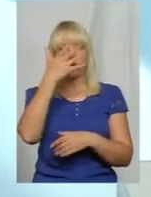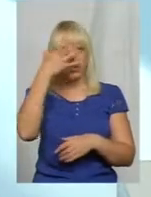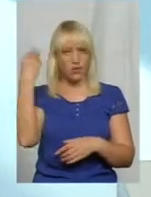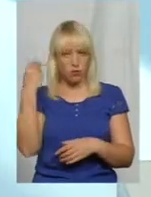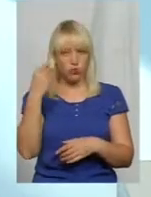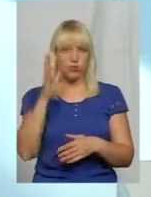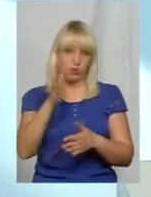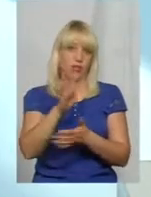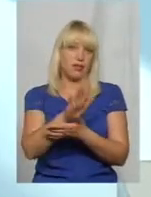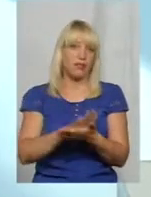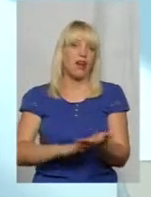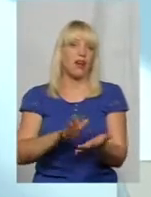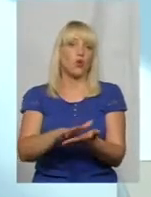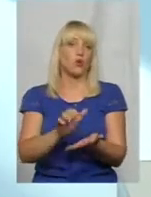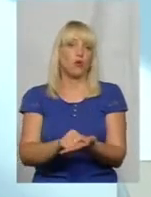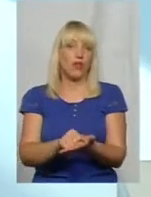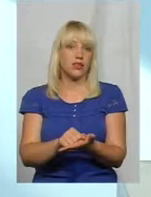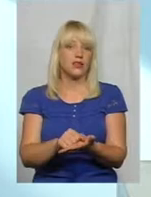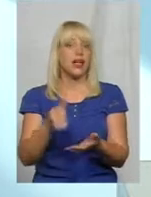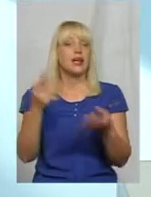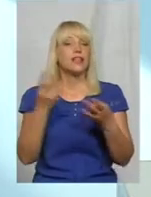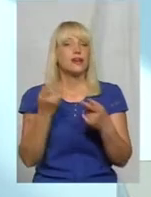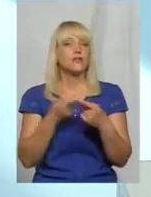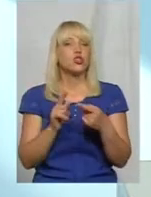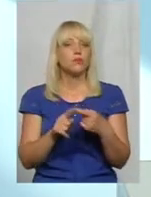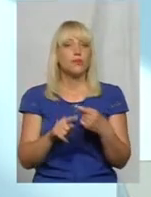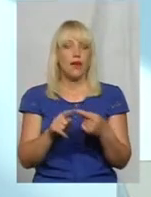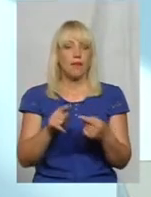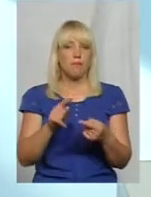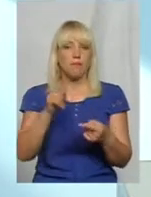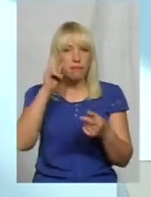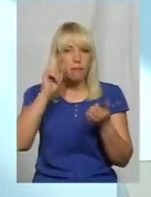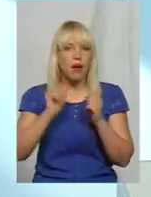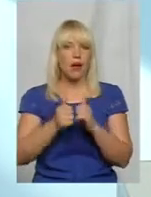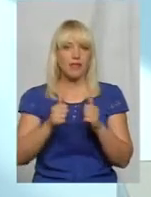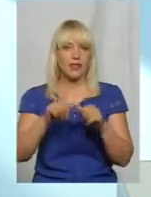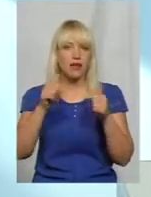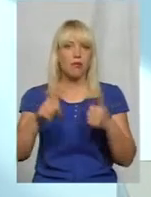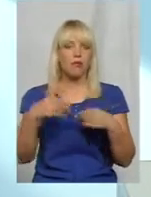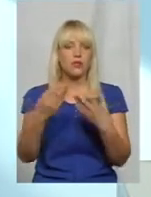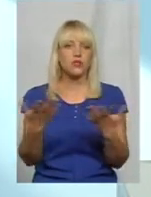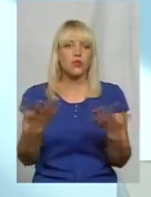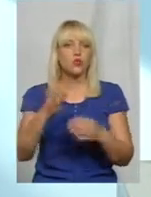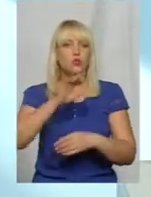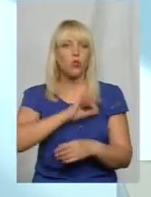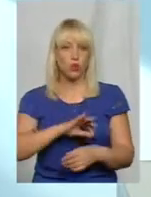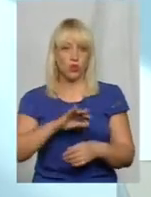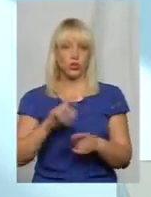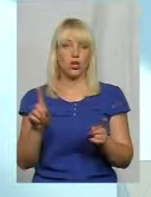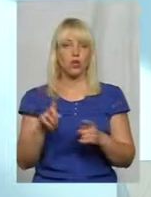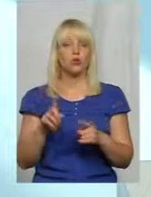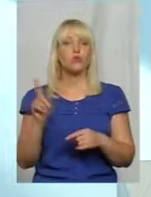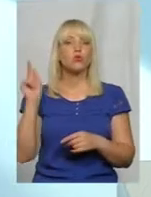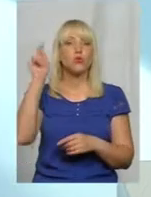далі буде руйнуватися. Нам потрібно, щоб ця пам'ятка приносила якусь користь, щоб вона туди